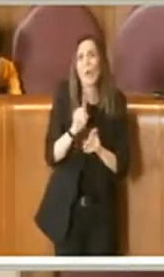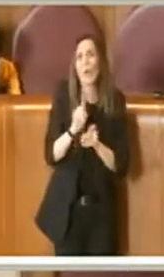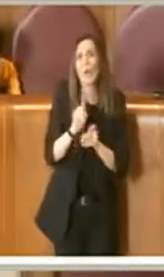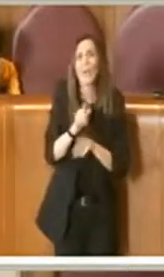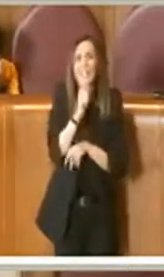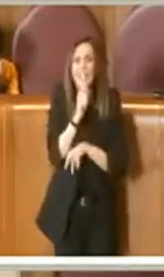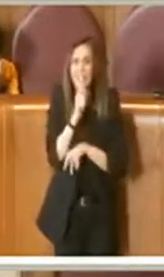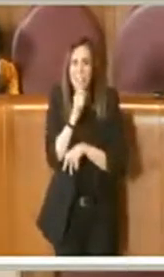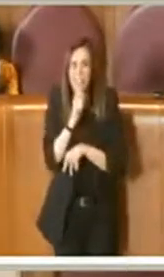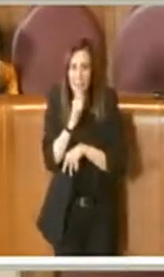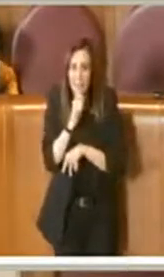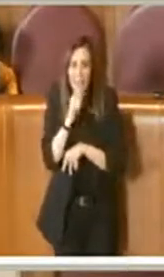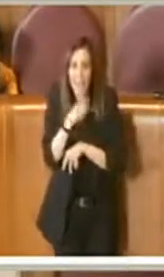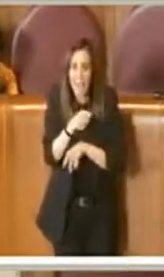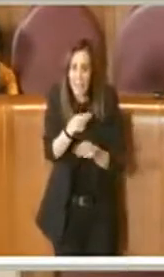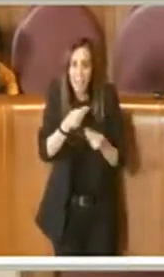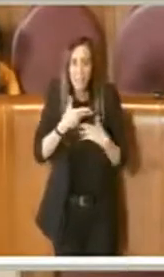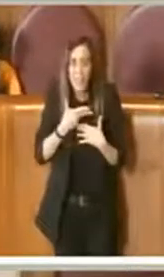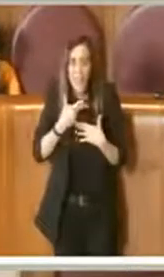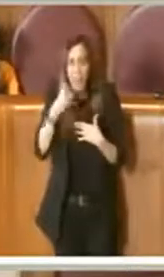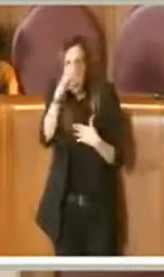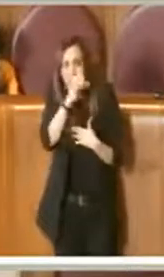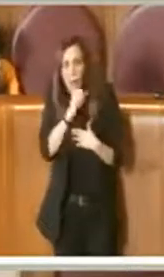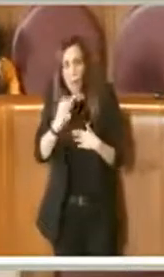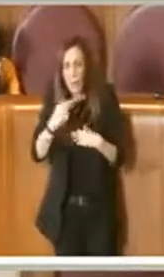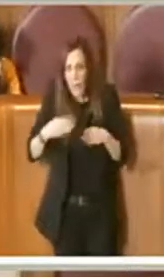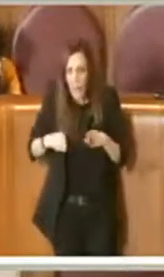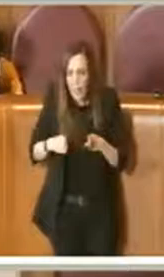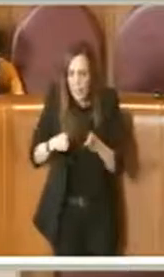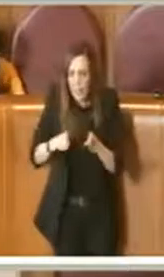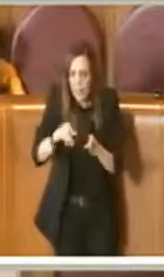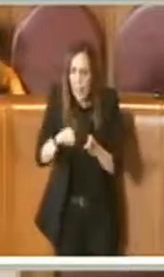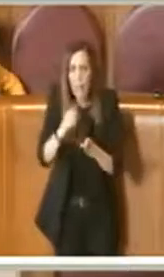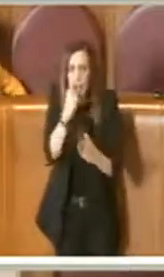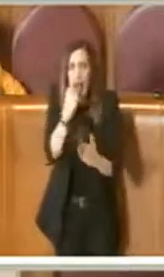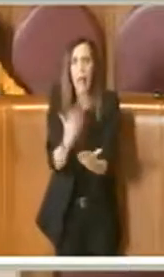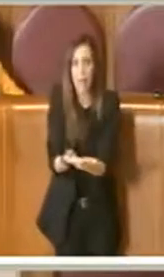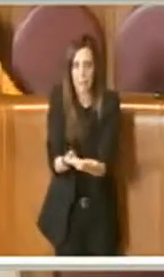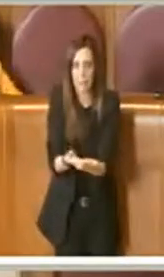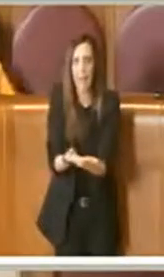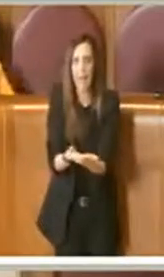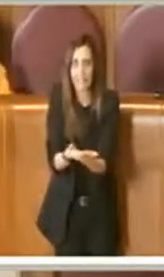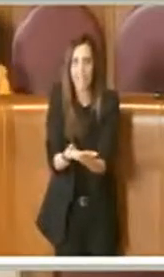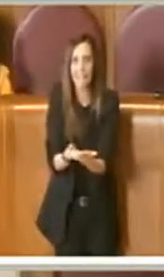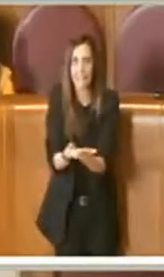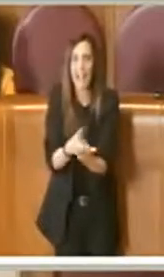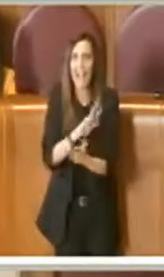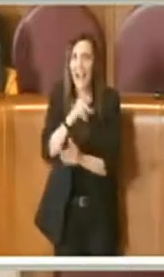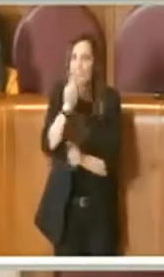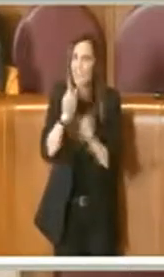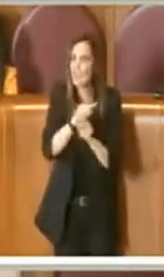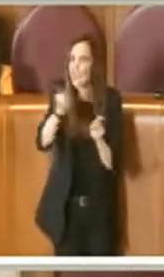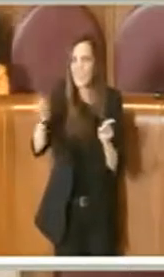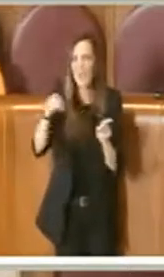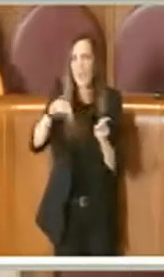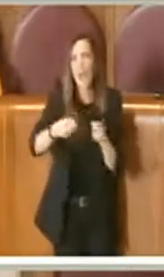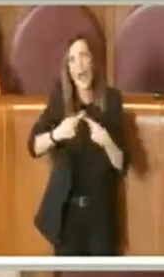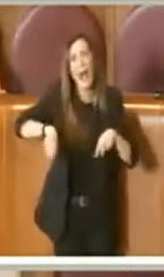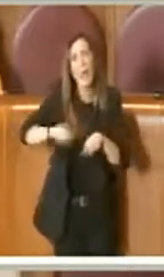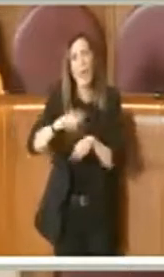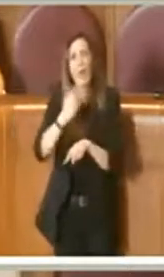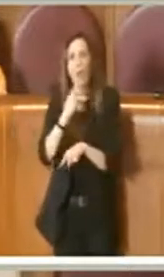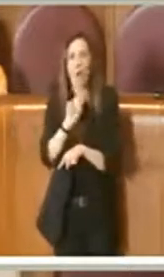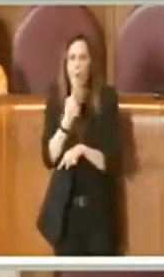ci dicono che stiamo andando nella direzione giusta. Lo so, altri partiti qui in quest'Aula non lo vogliono ammettere. Dicono che il